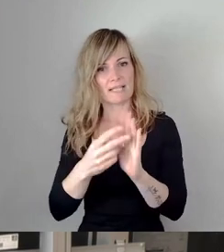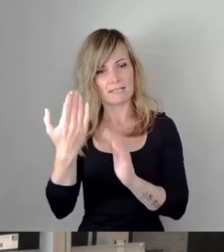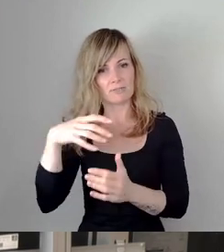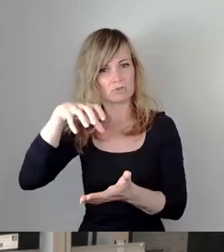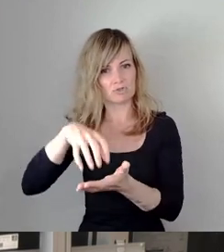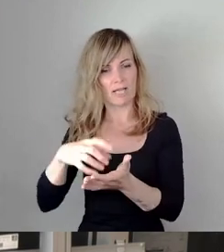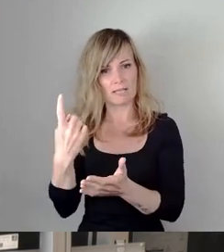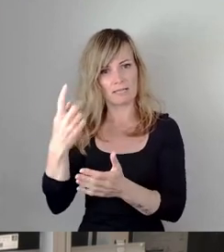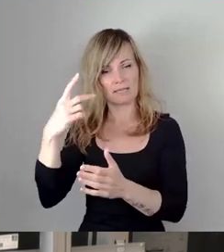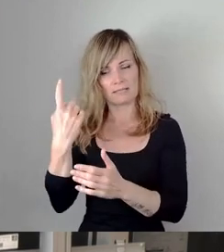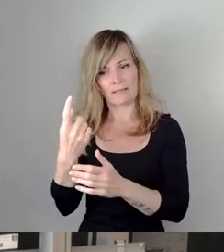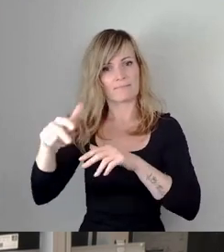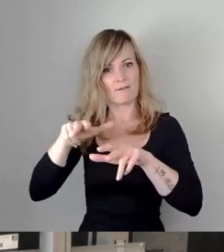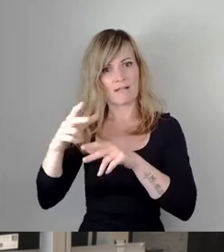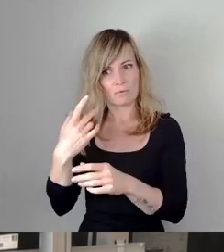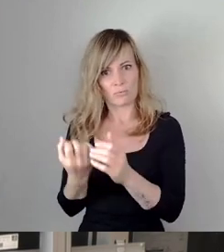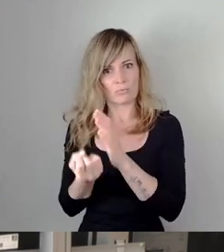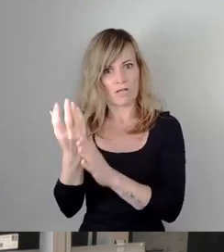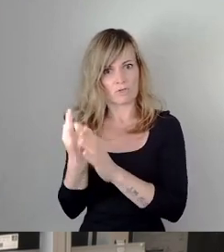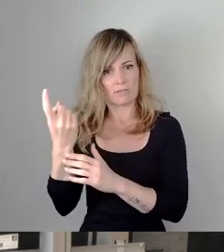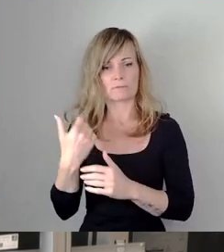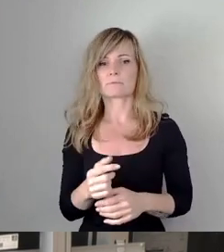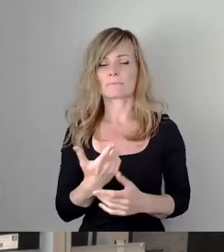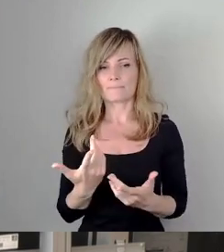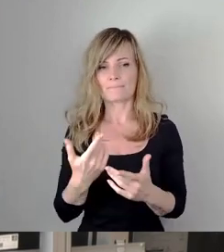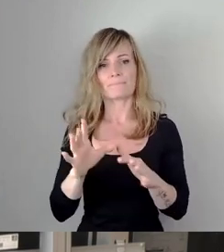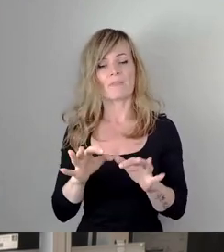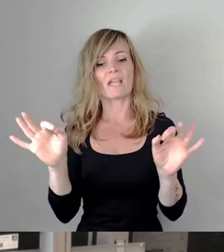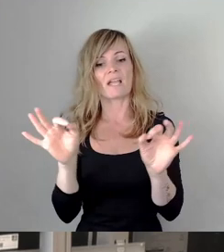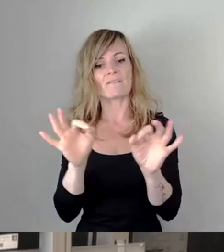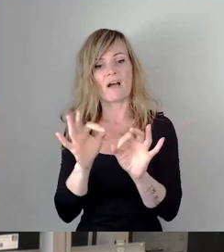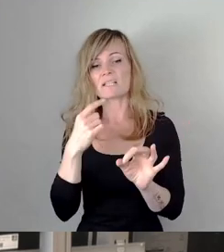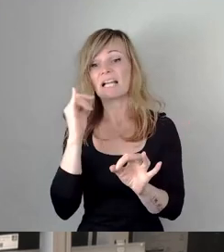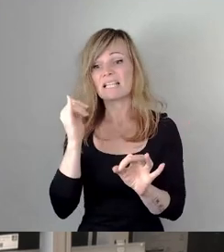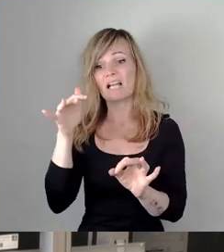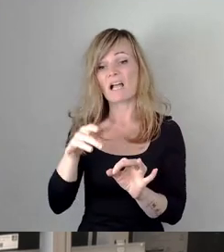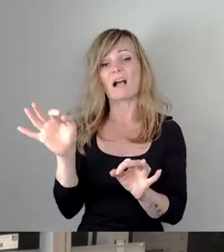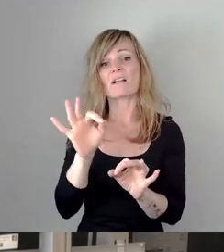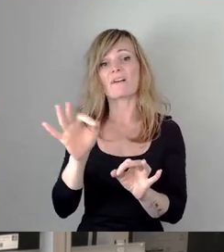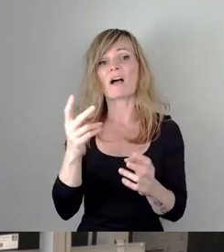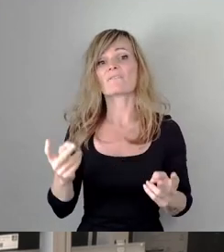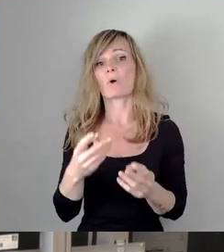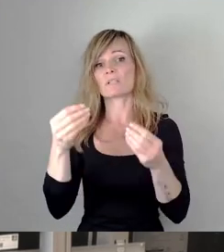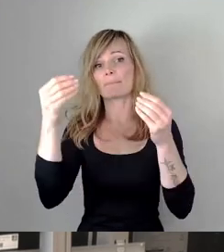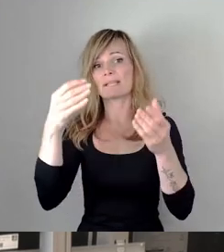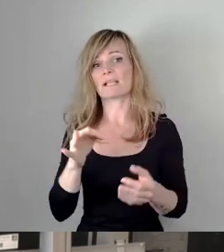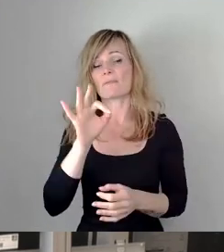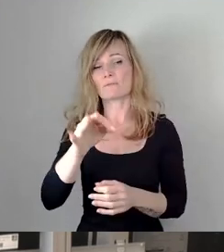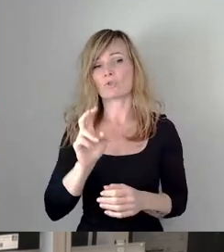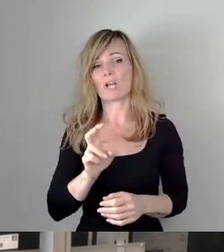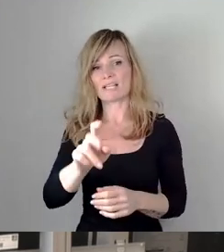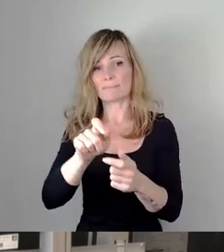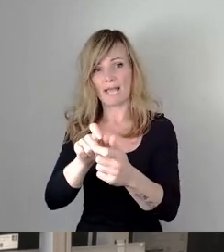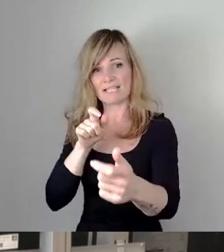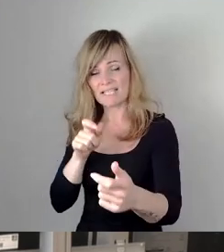Die von der Verwaltung in den Ausschüssen kommunizierte, aber nicht belegbare Gefahr, dass die Fördermittel für den Bau einer Straßenbahnlinie verwehrt werden würden,